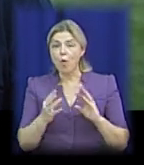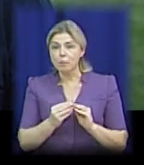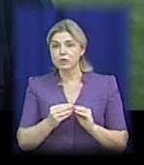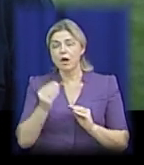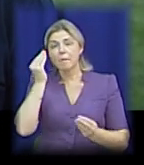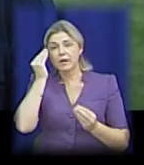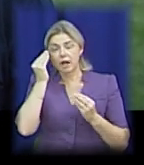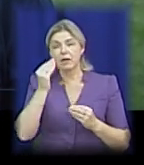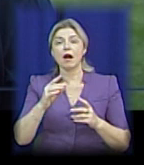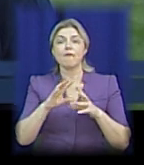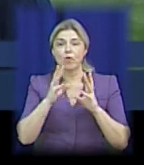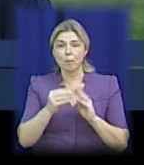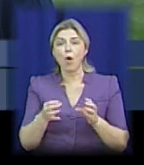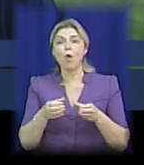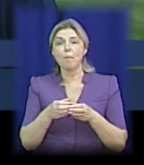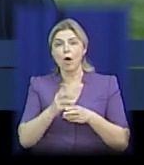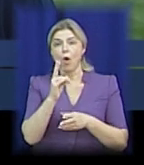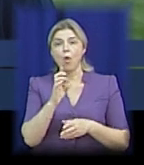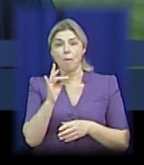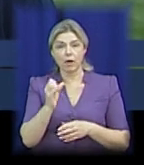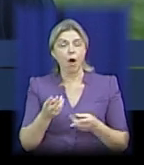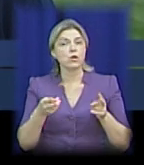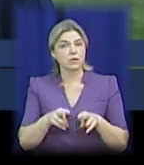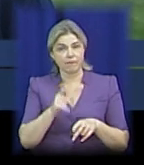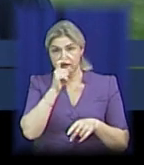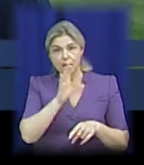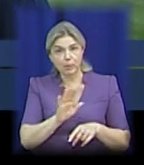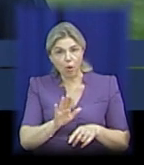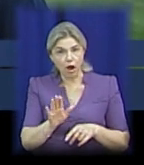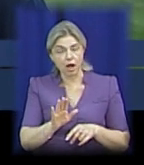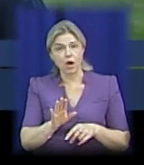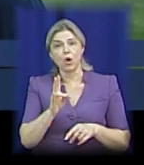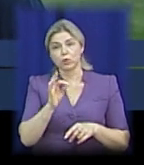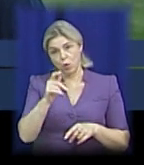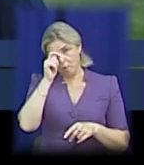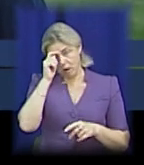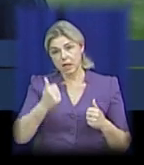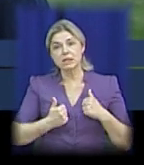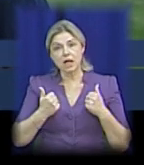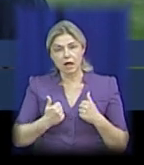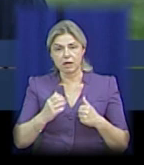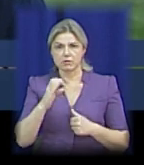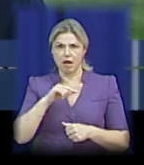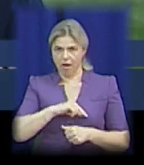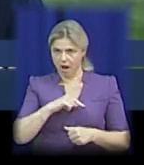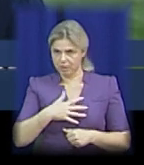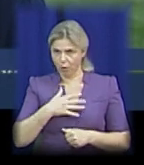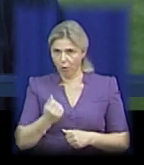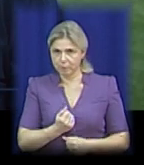Враження, принципі, якби команда «Кобра» залишила непогане, тому що, ну, хлопці старались, з характером.